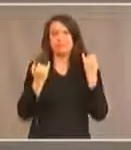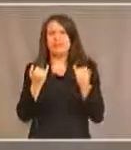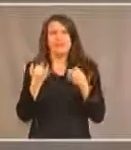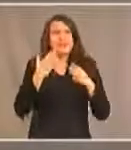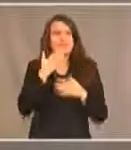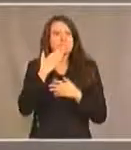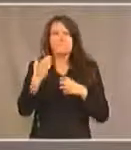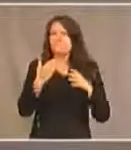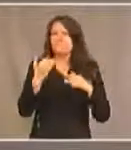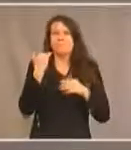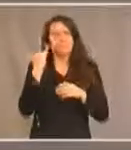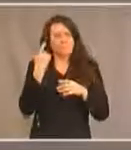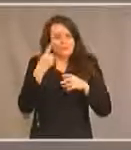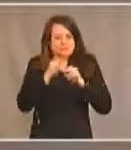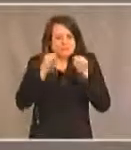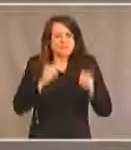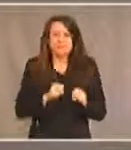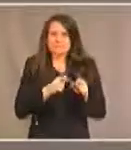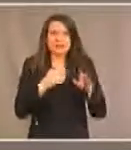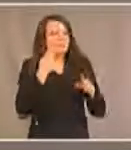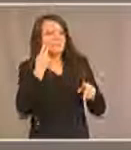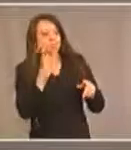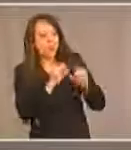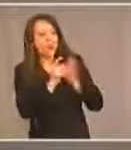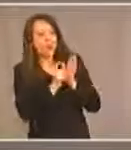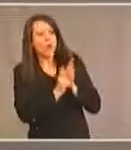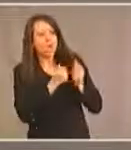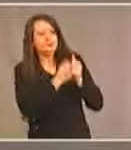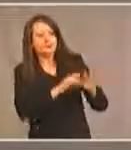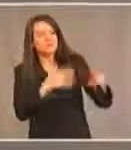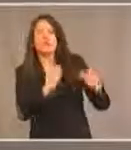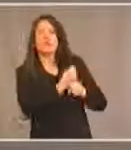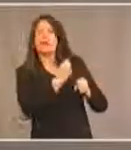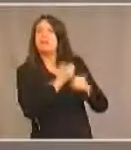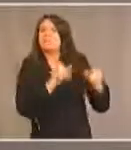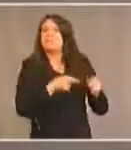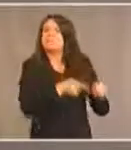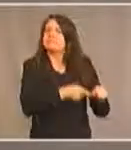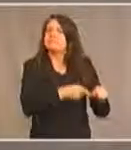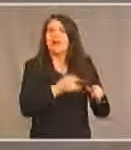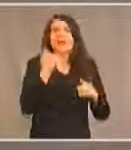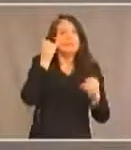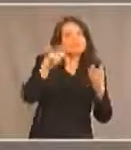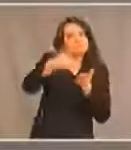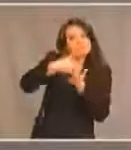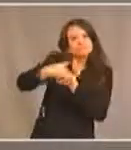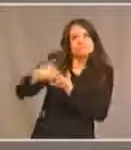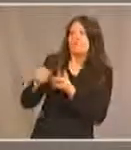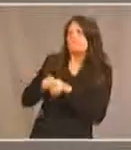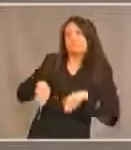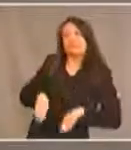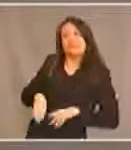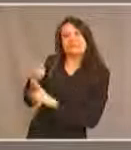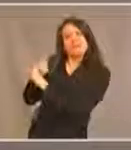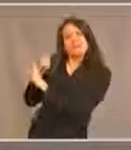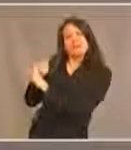pratiques qui sont en usage maintenant. Et du même coup, la ministre sait bien